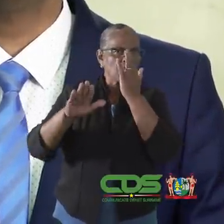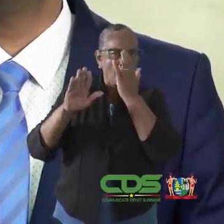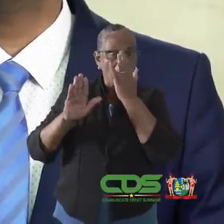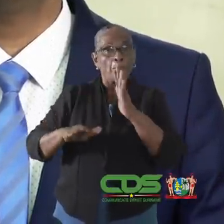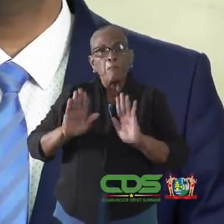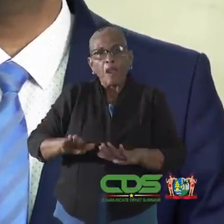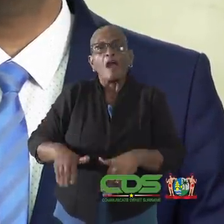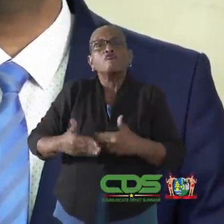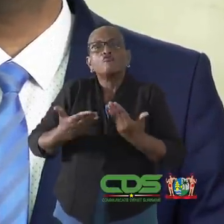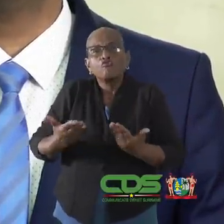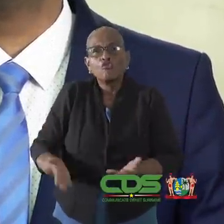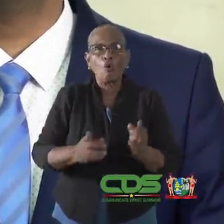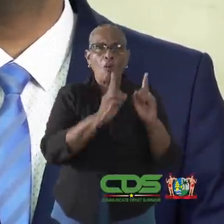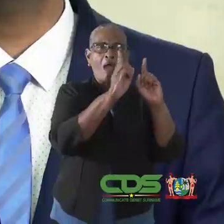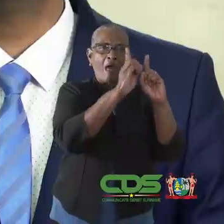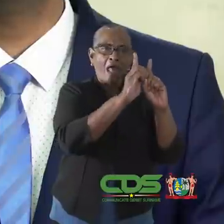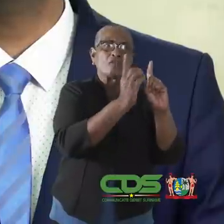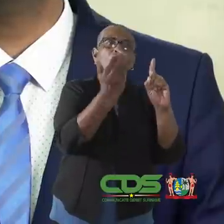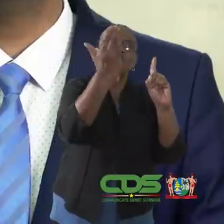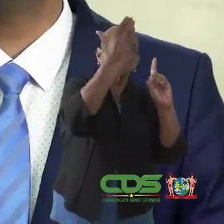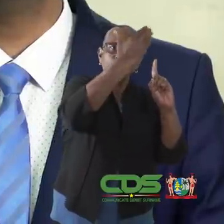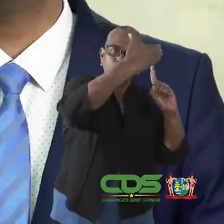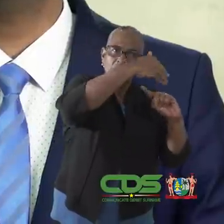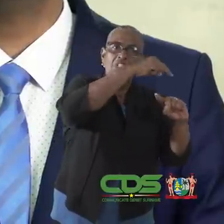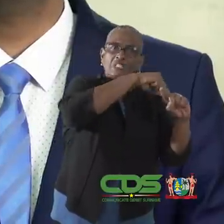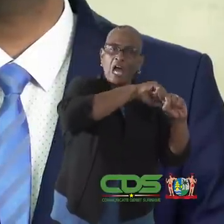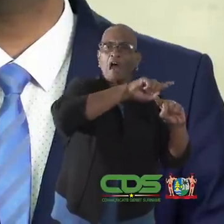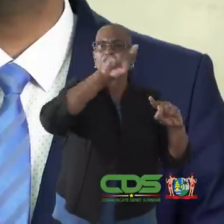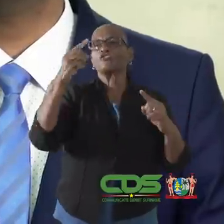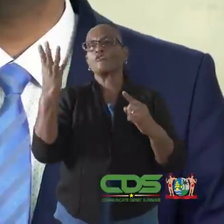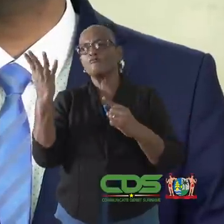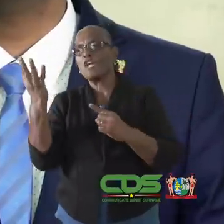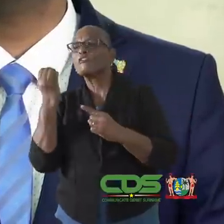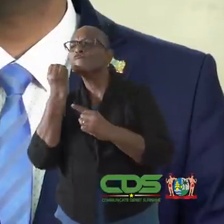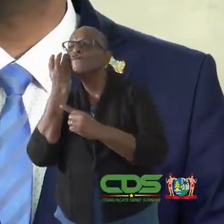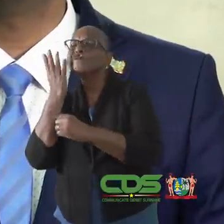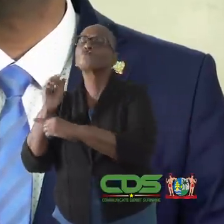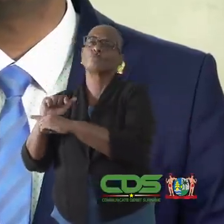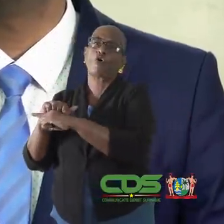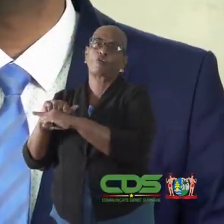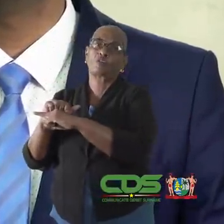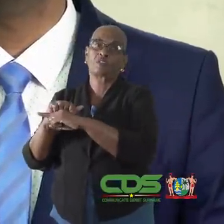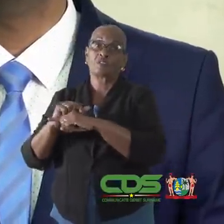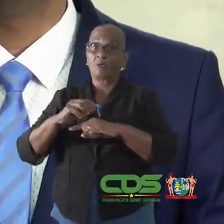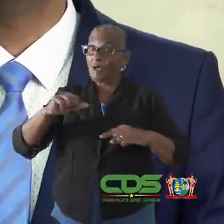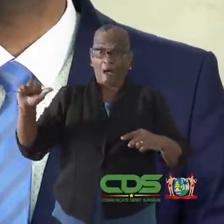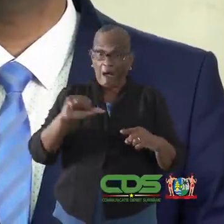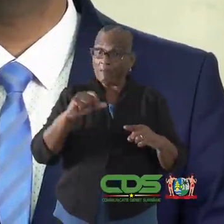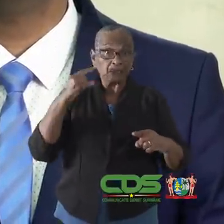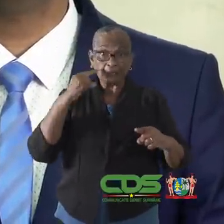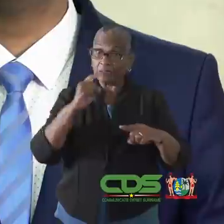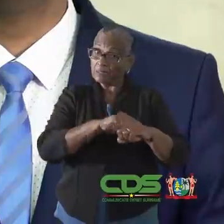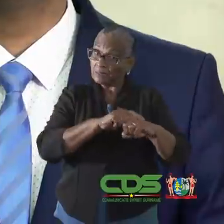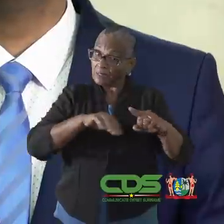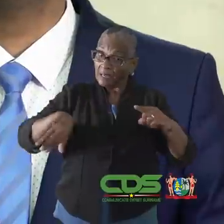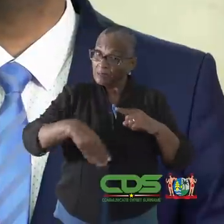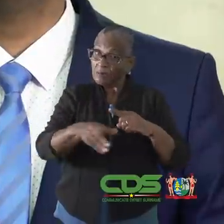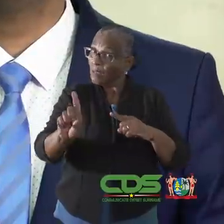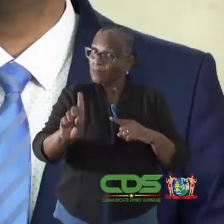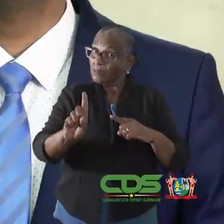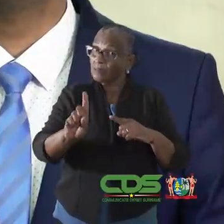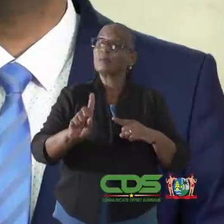uitgaansverbod blijft ingesteld van 11 uur in de avond tot 5 uur in de ochtend. Buiten de tijden van het